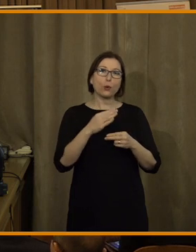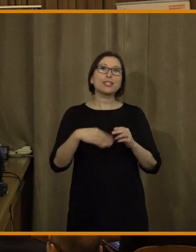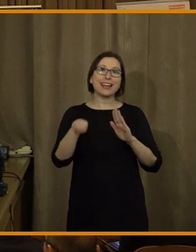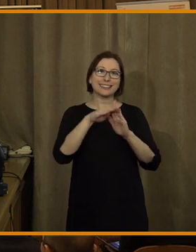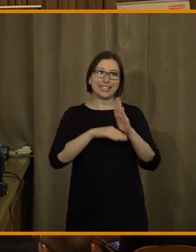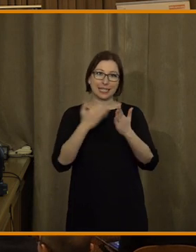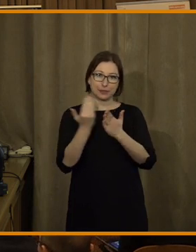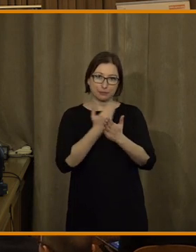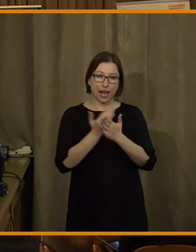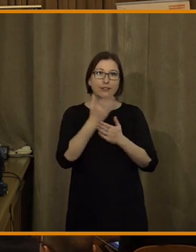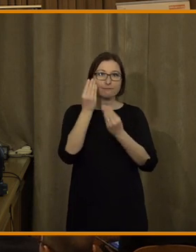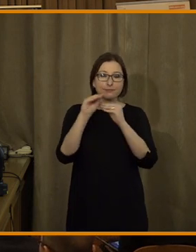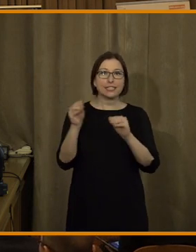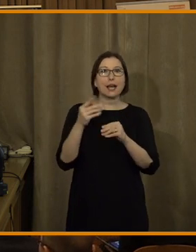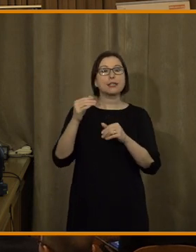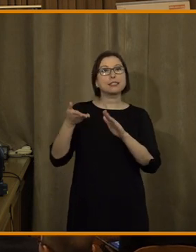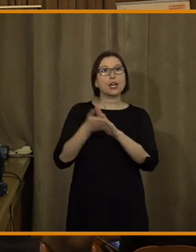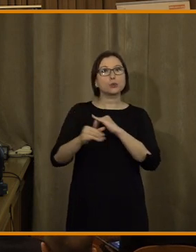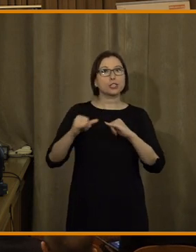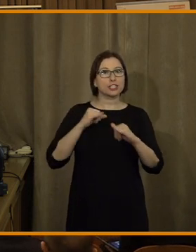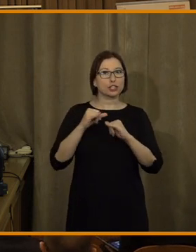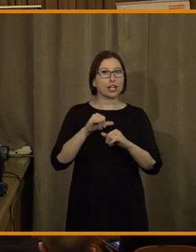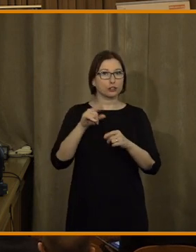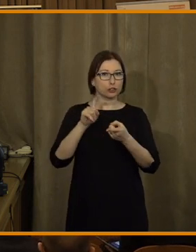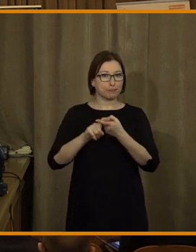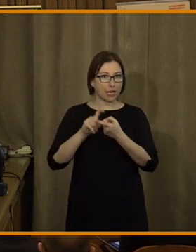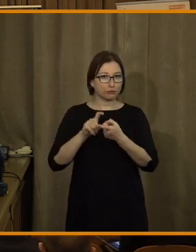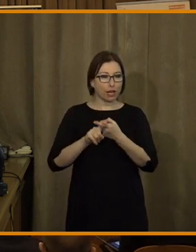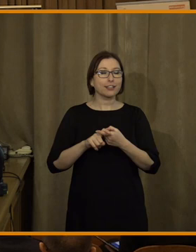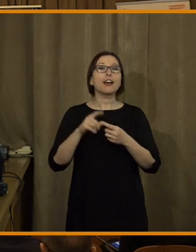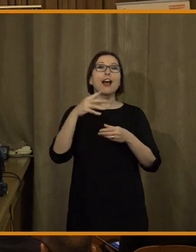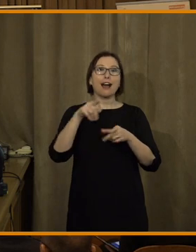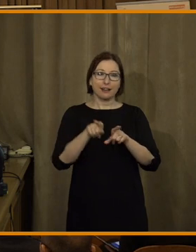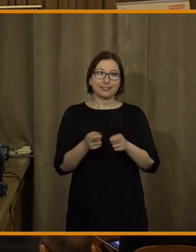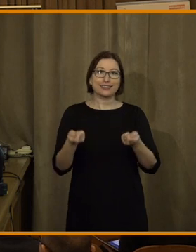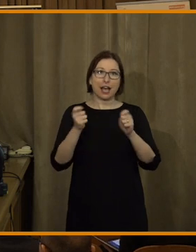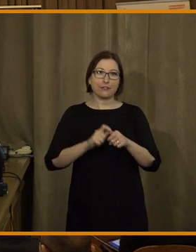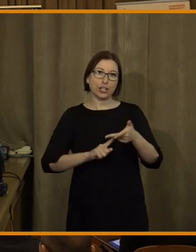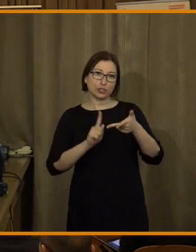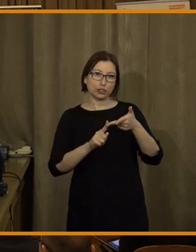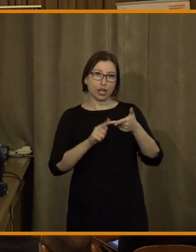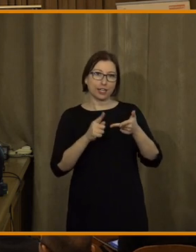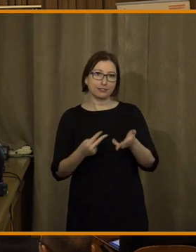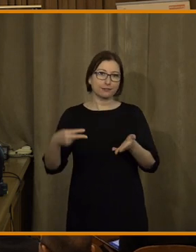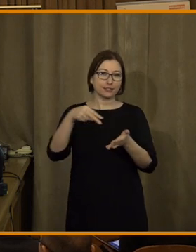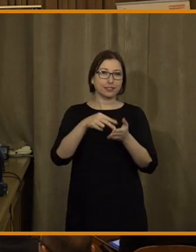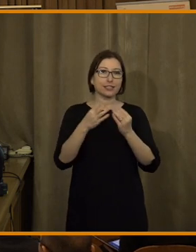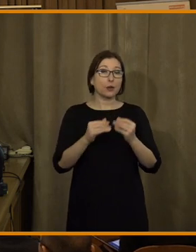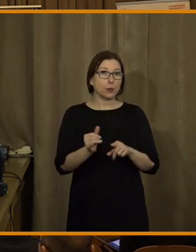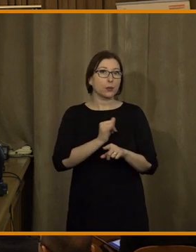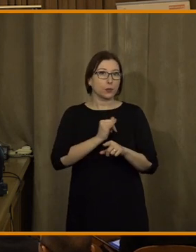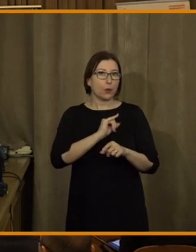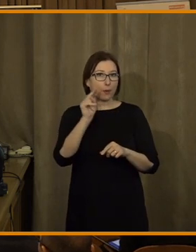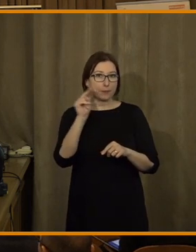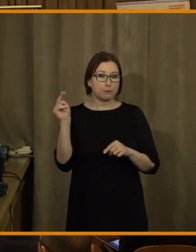zpráv. Přivítáme zástupce ředitele Jiřího Špačka a uzavřeme to velmi zajímavým